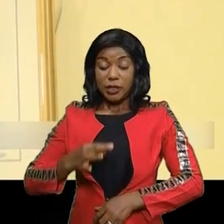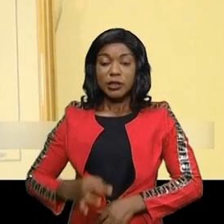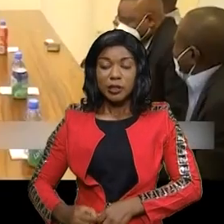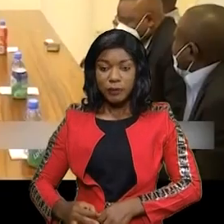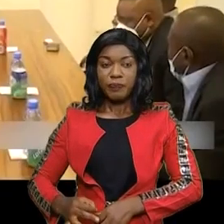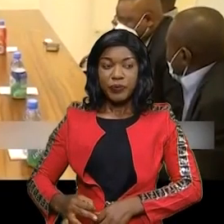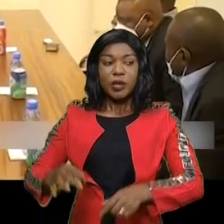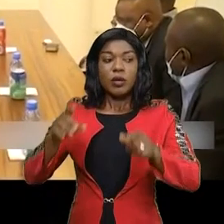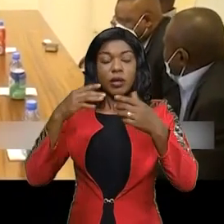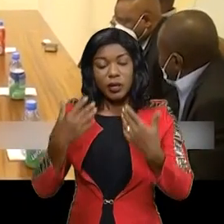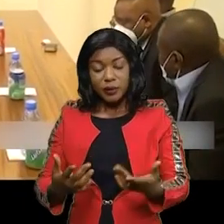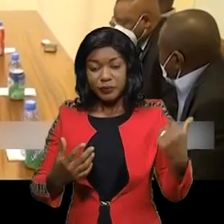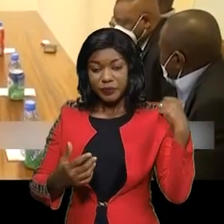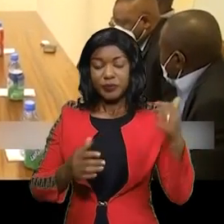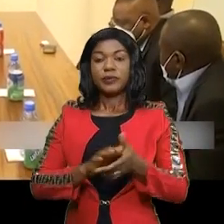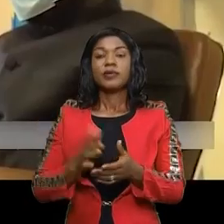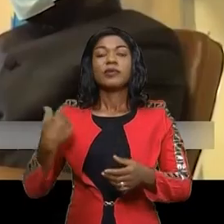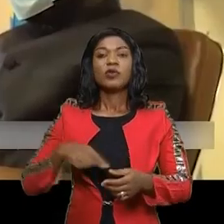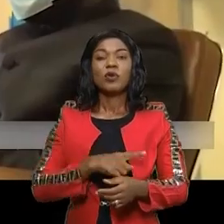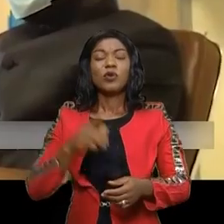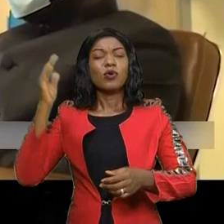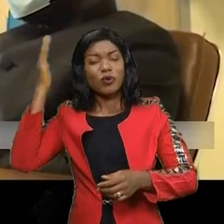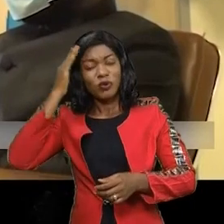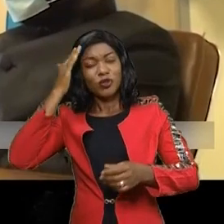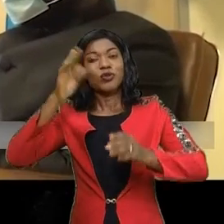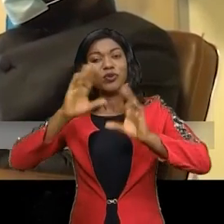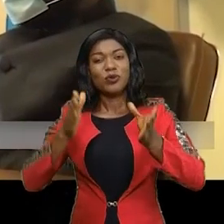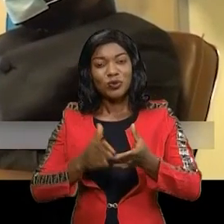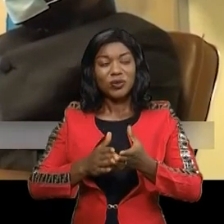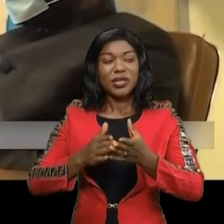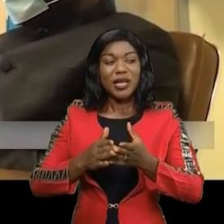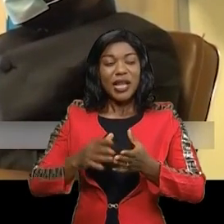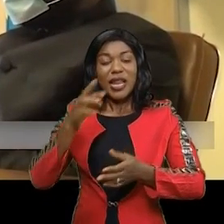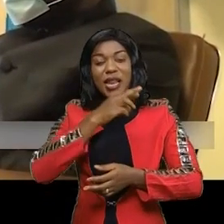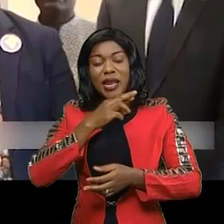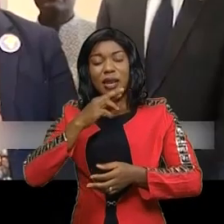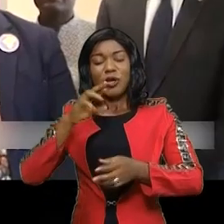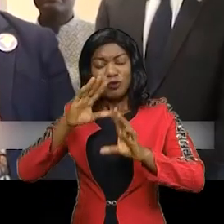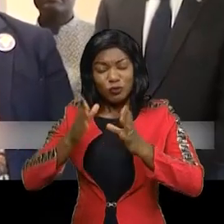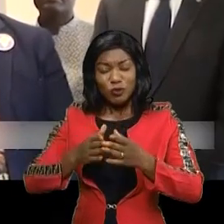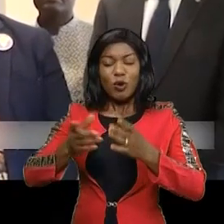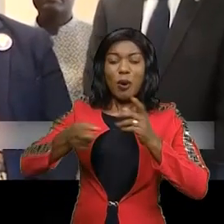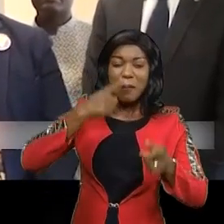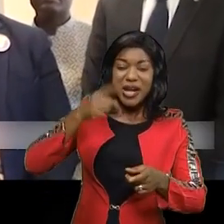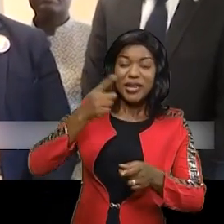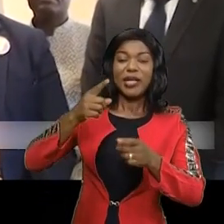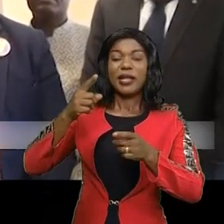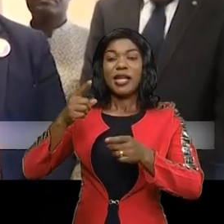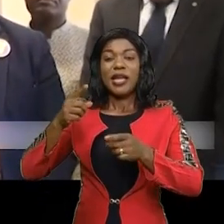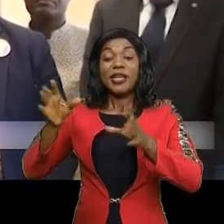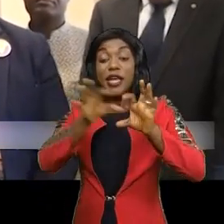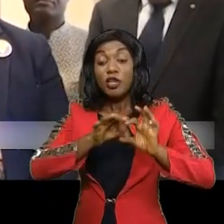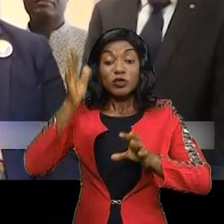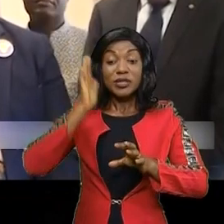Tusekedi. Vous savez aujourd'hui, les vents qui parcourent toute la République, c'est ces vents-là de l'Union sacrée. la province, du coup, à